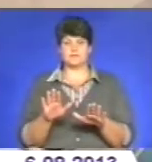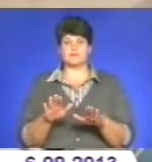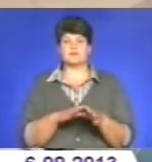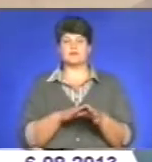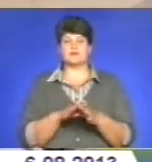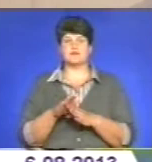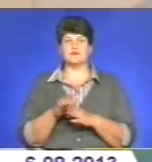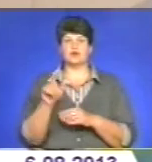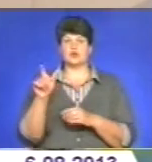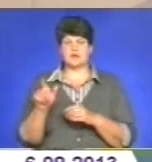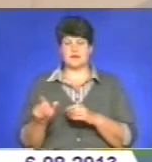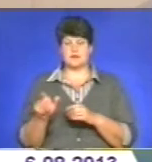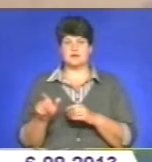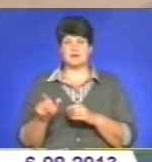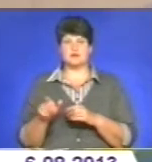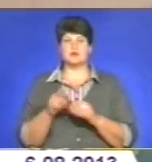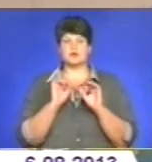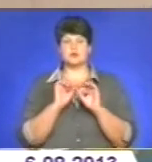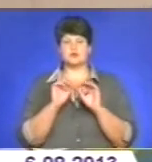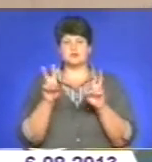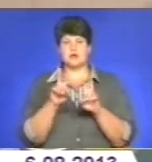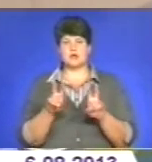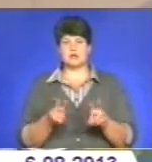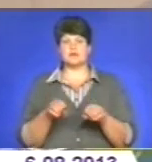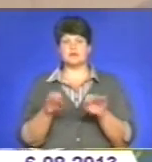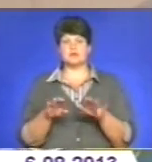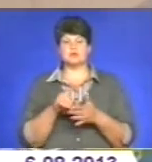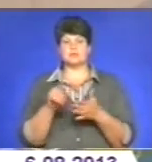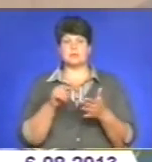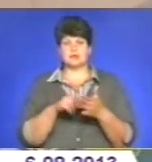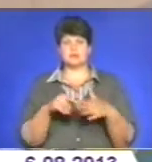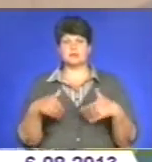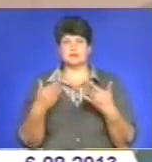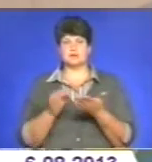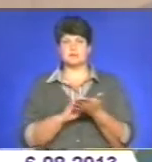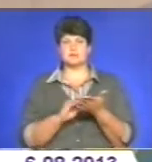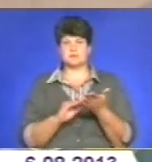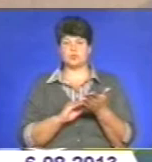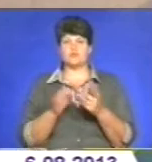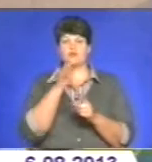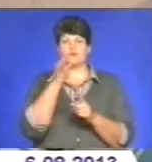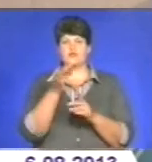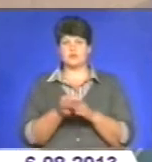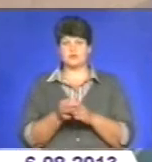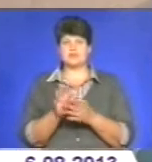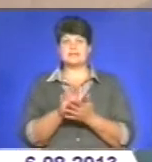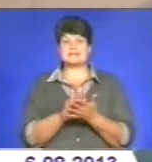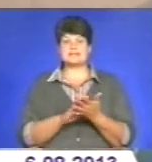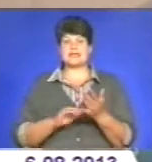Виконавець вирішує, розглядає, вирішує питання, надає письмову відповідь заявнику.